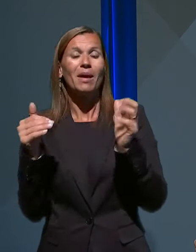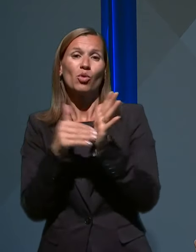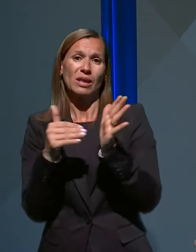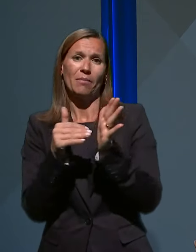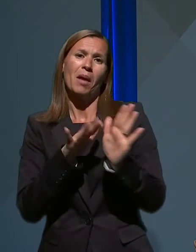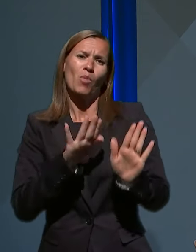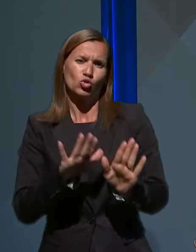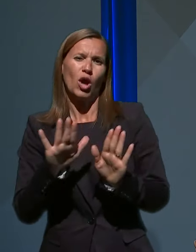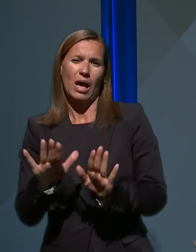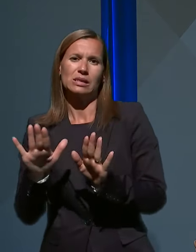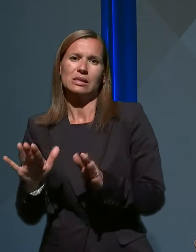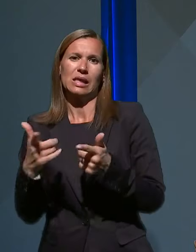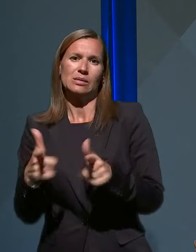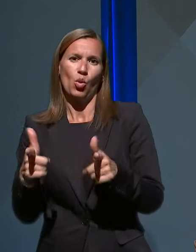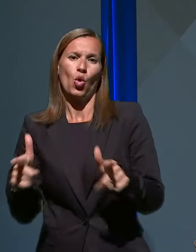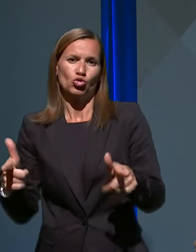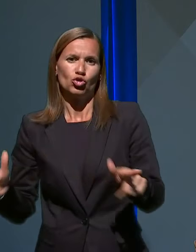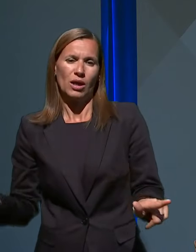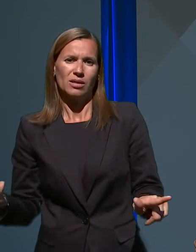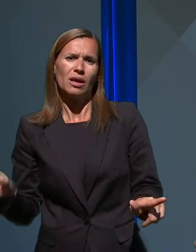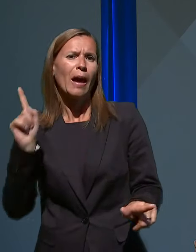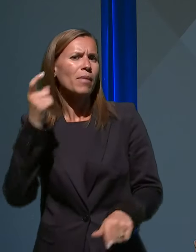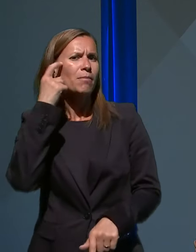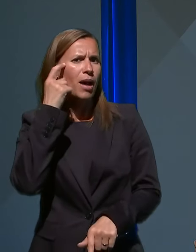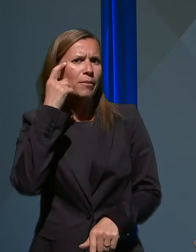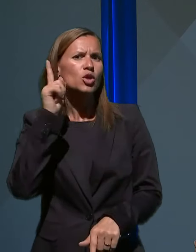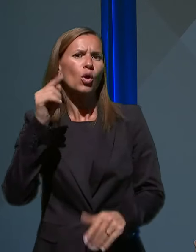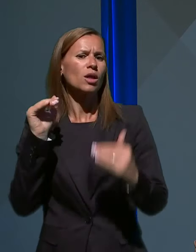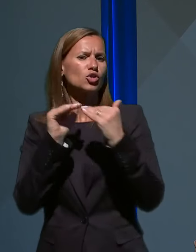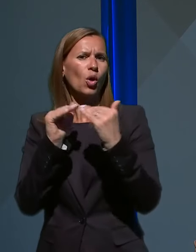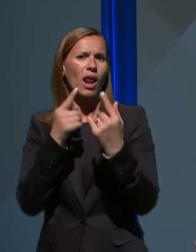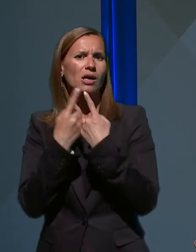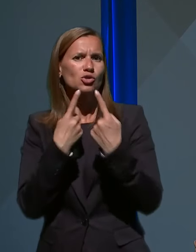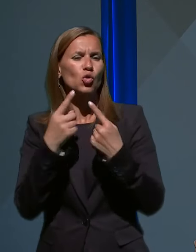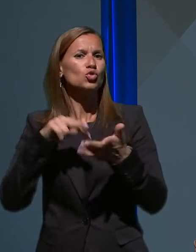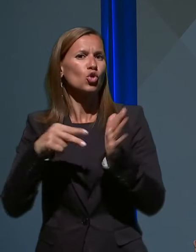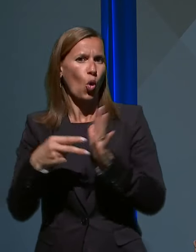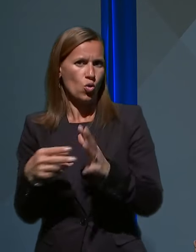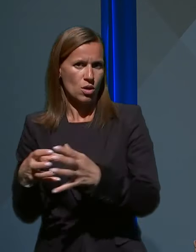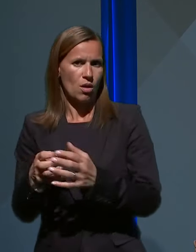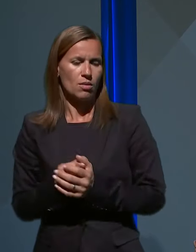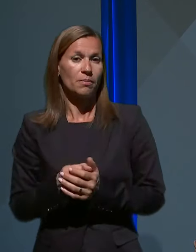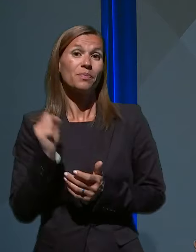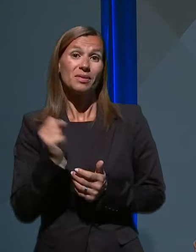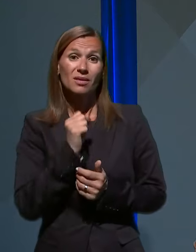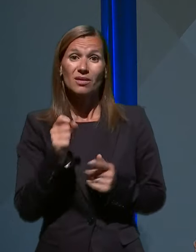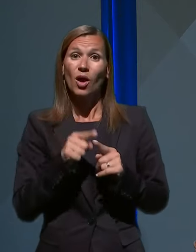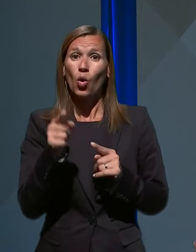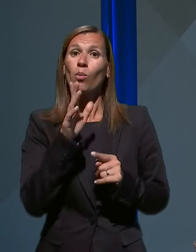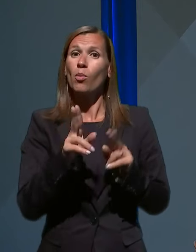preodarno in v soglasju stroko. da je tako bomo lahko ohranili